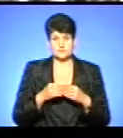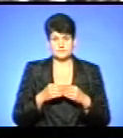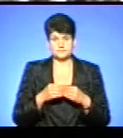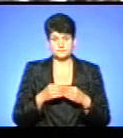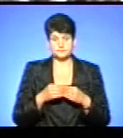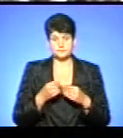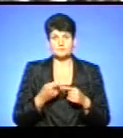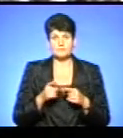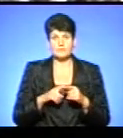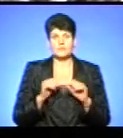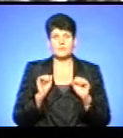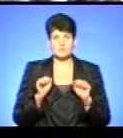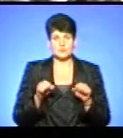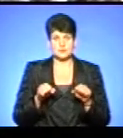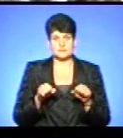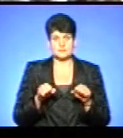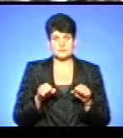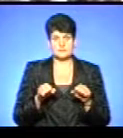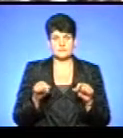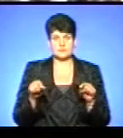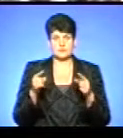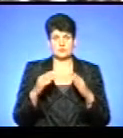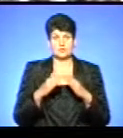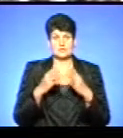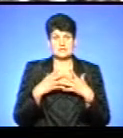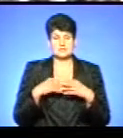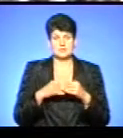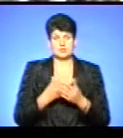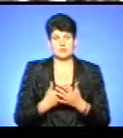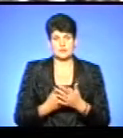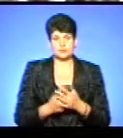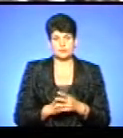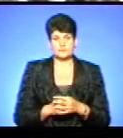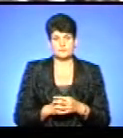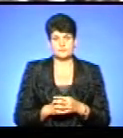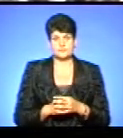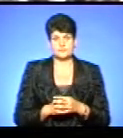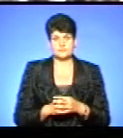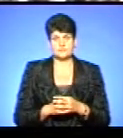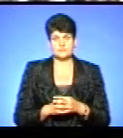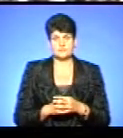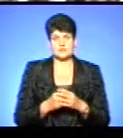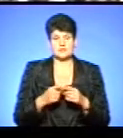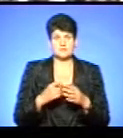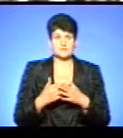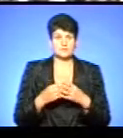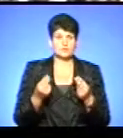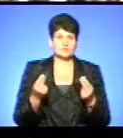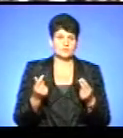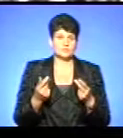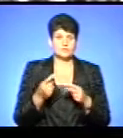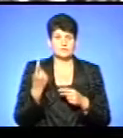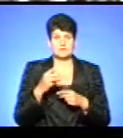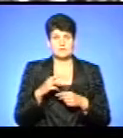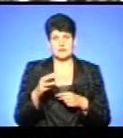ця можливість створити будинок сімейного типу. Десь обійшлося, будинок обійшовся десь в